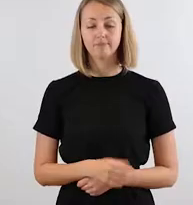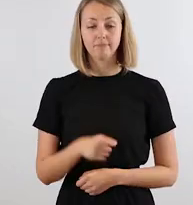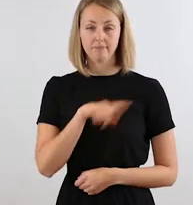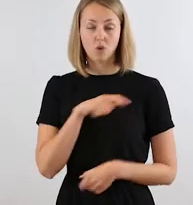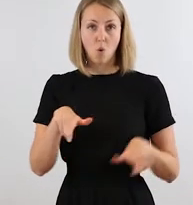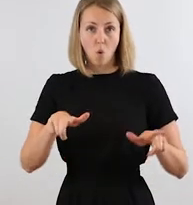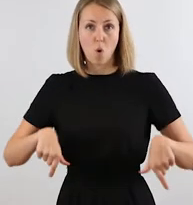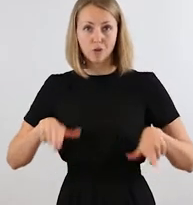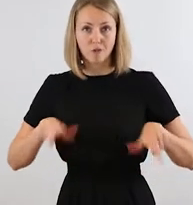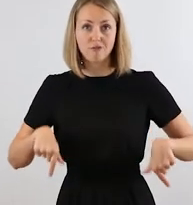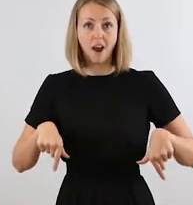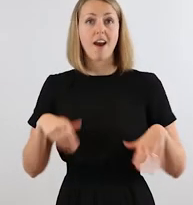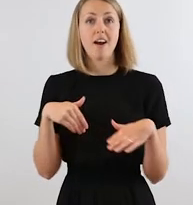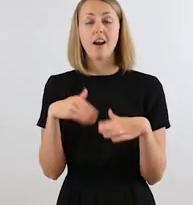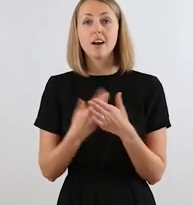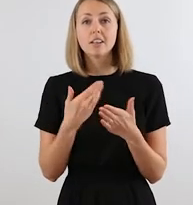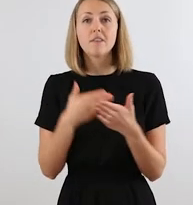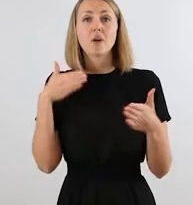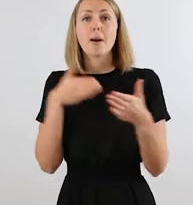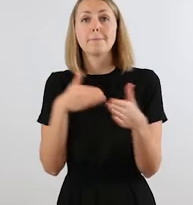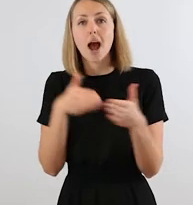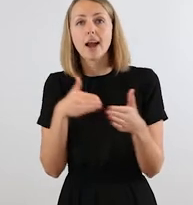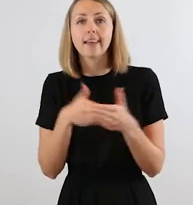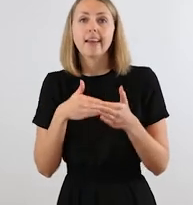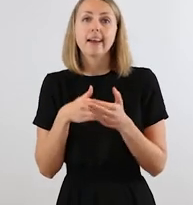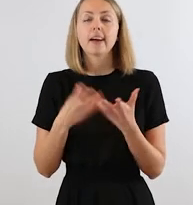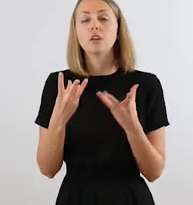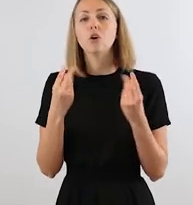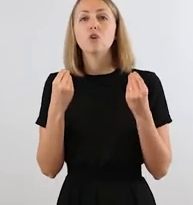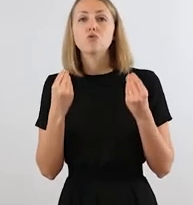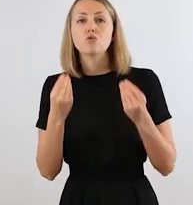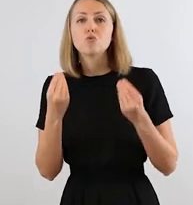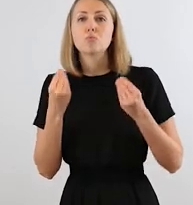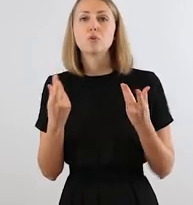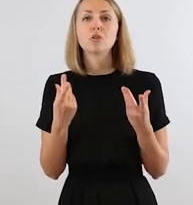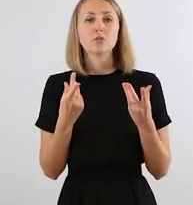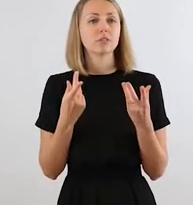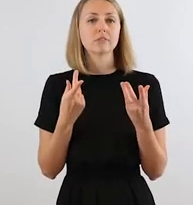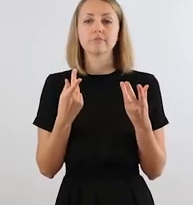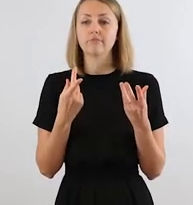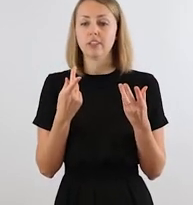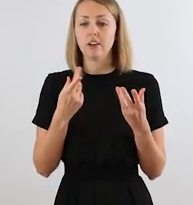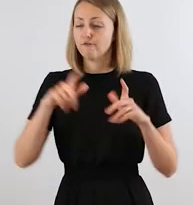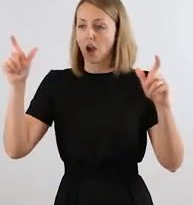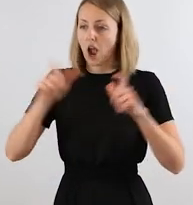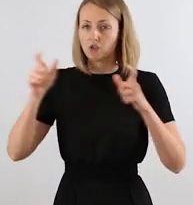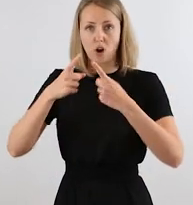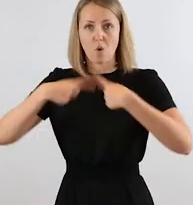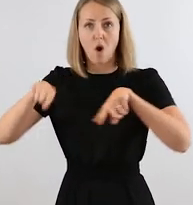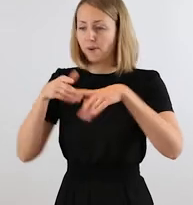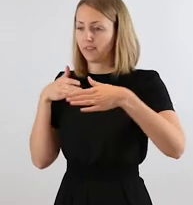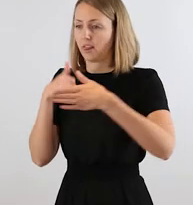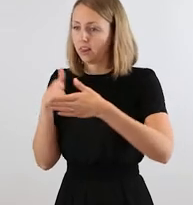Für mich als Rollstuhlfahrer waren tatsächlich die größten Barrieren, damit umzugehen,